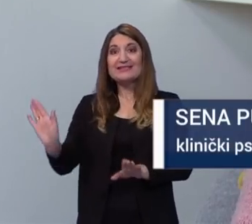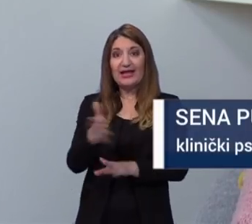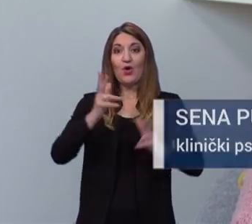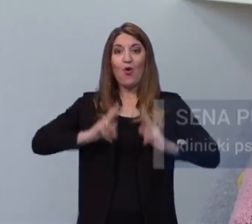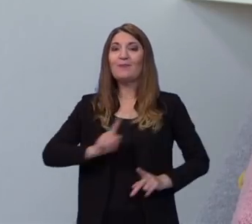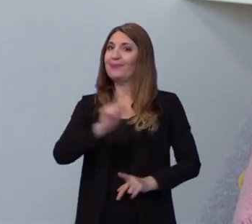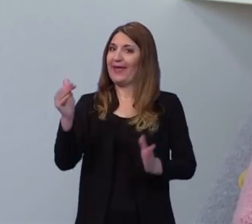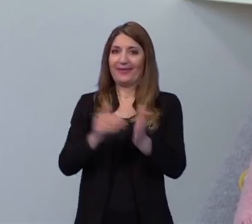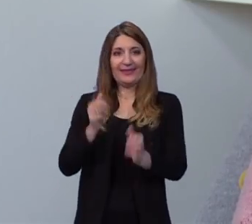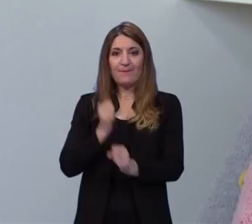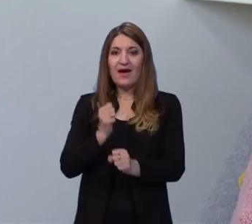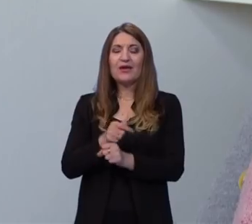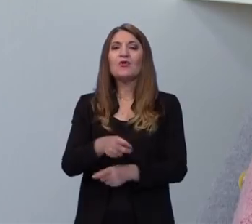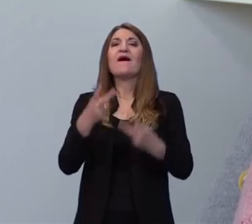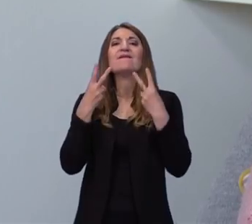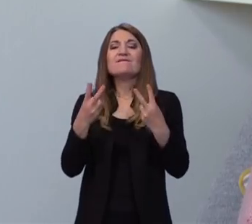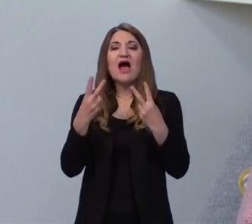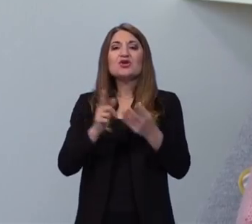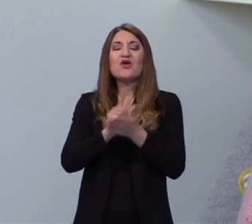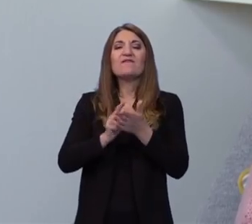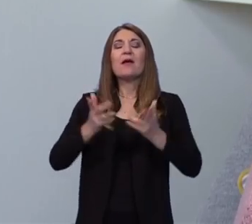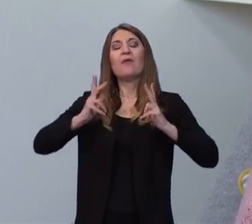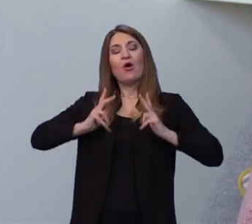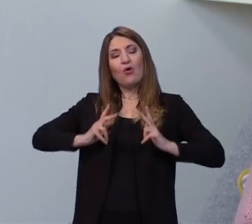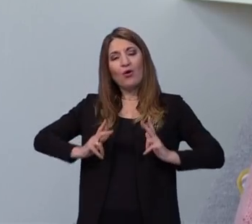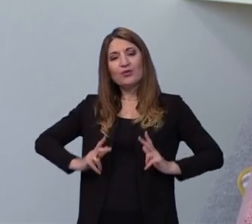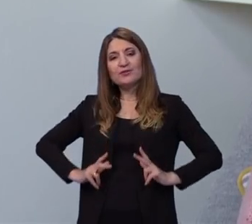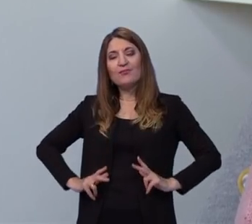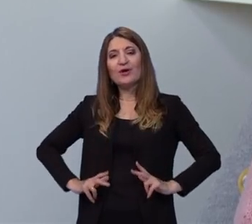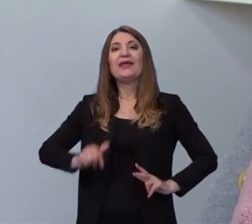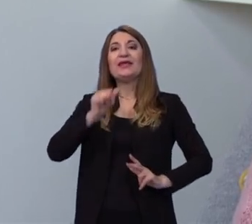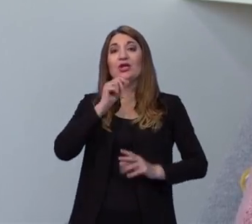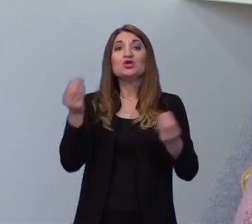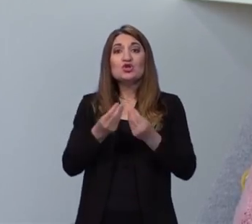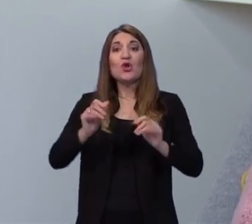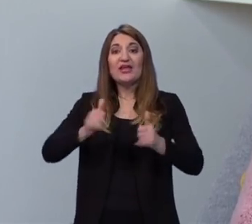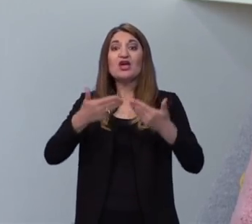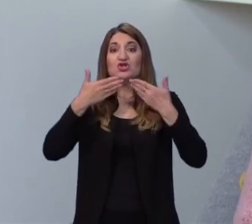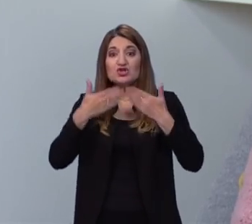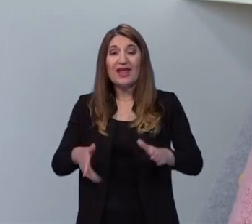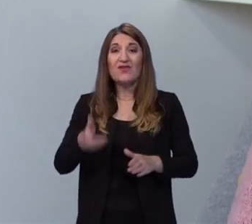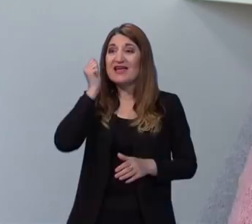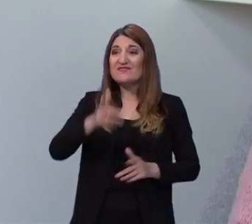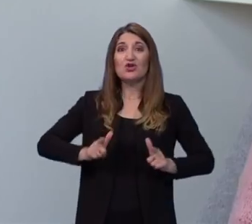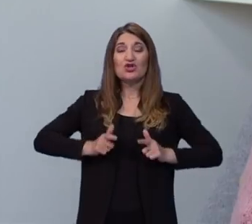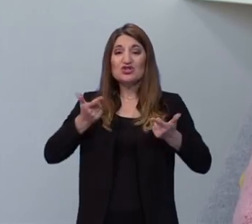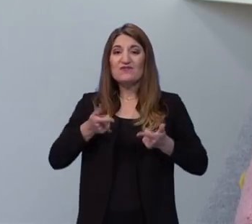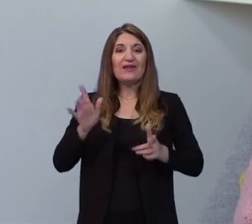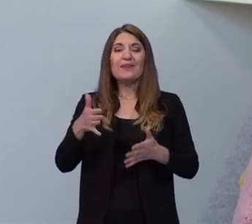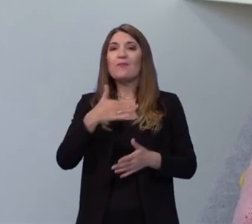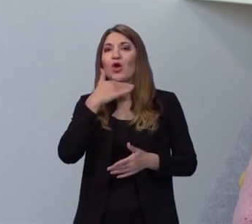odmor ne bi trebala raditi. Jako je važno odmarati se i ono što je šteta je u svakodnevnom životu nemaju